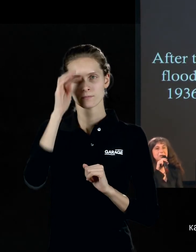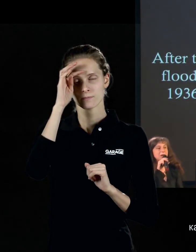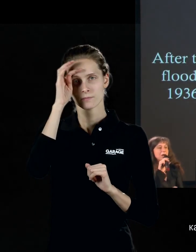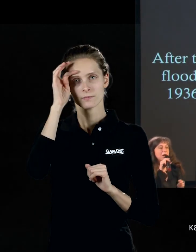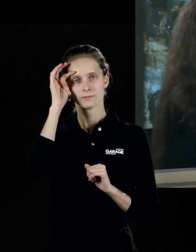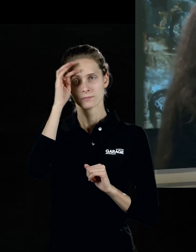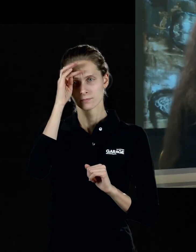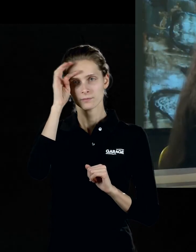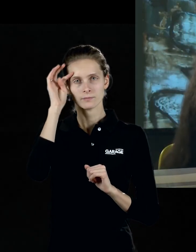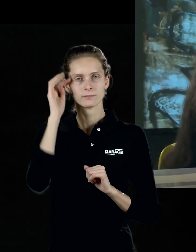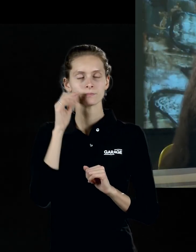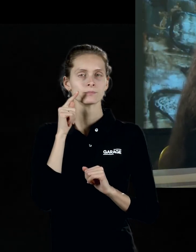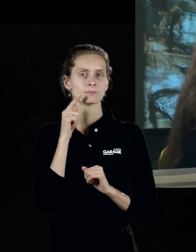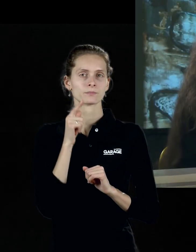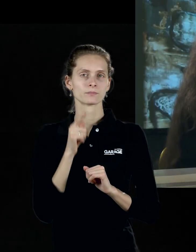же цикла.